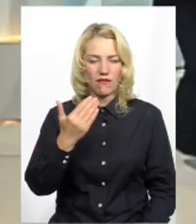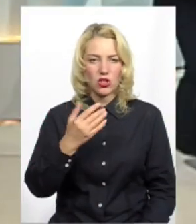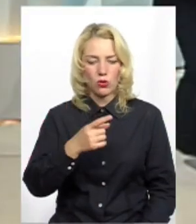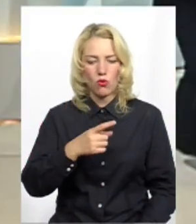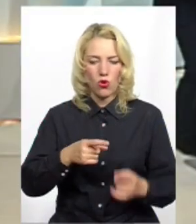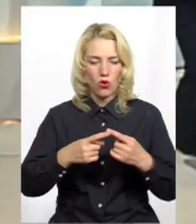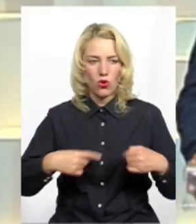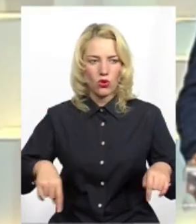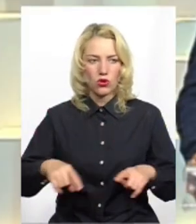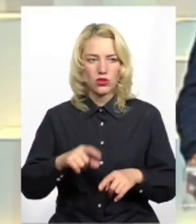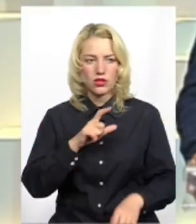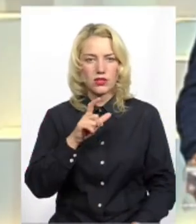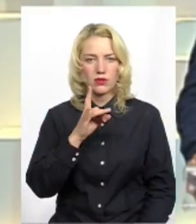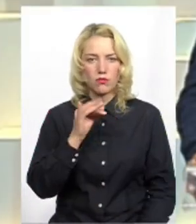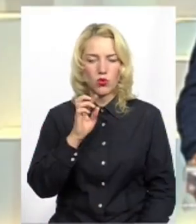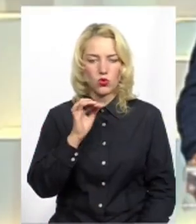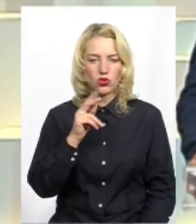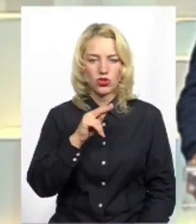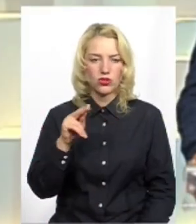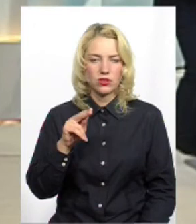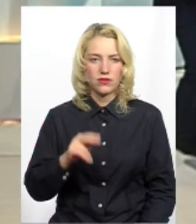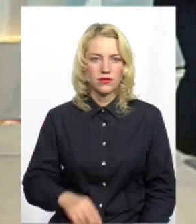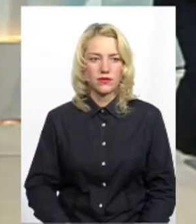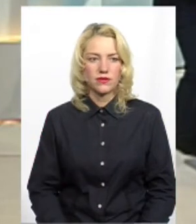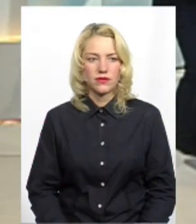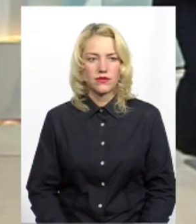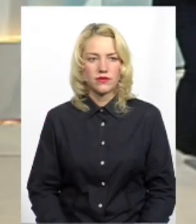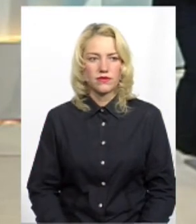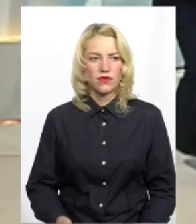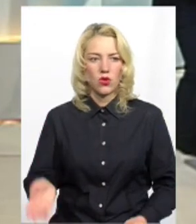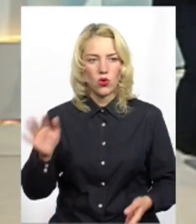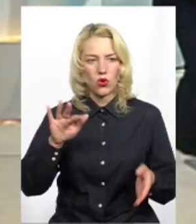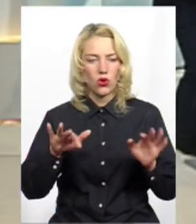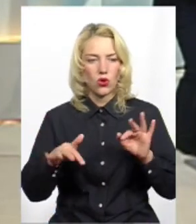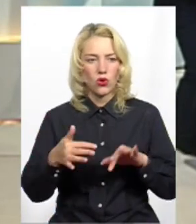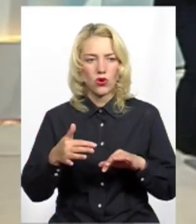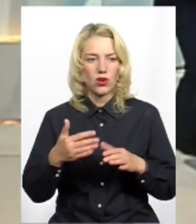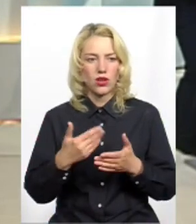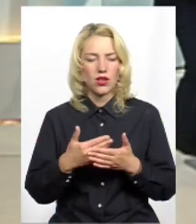вашому? Случ. Ну, Горень, там можна